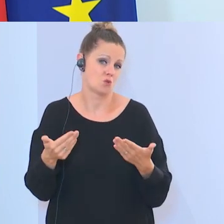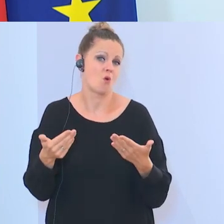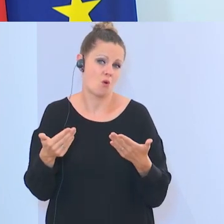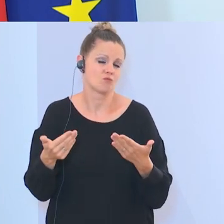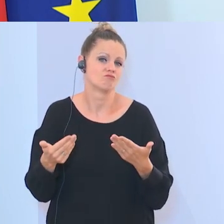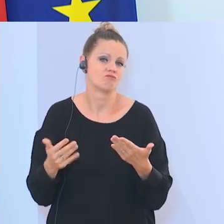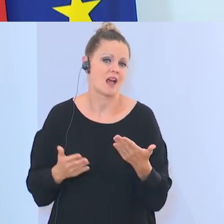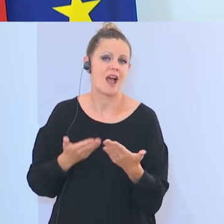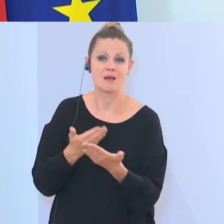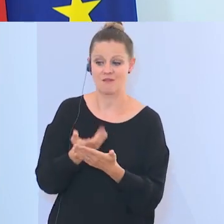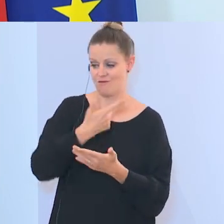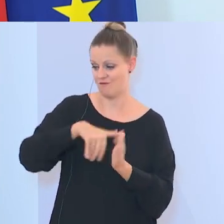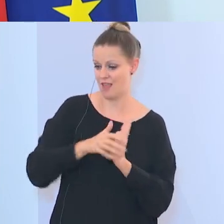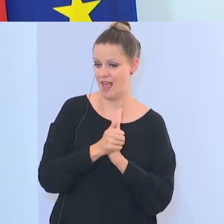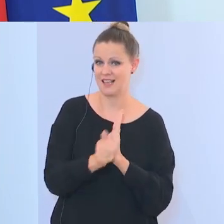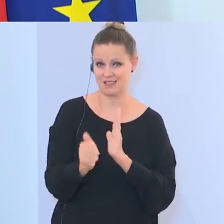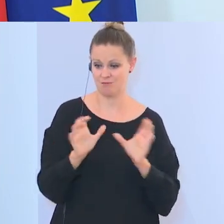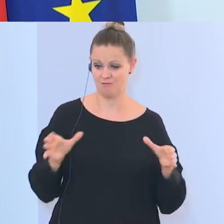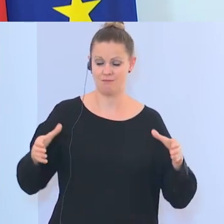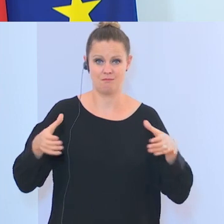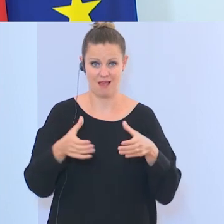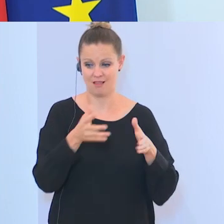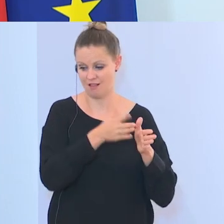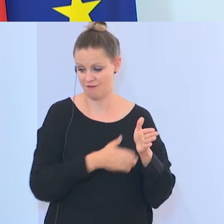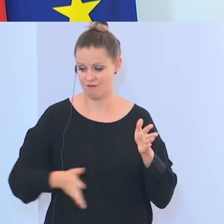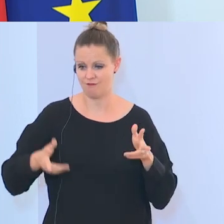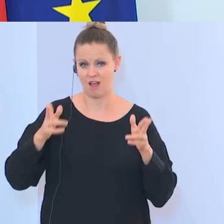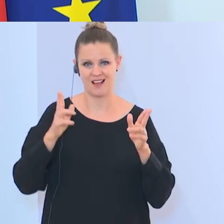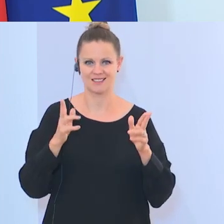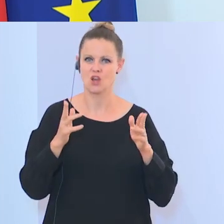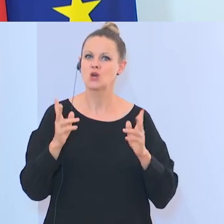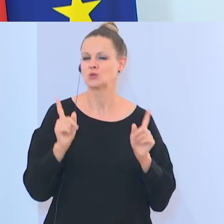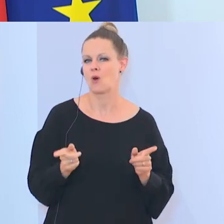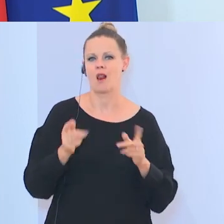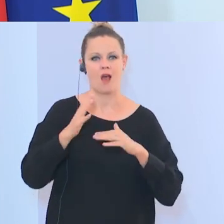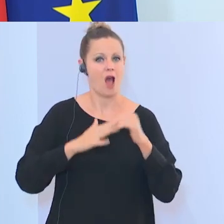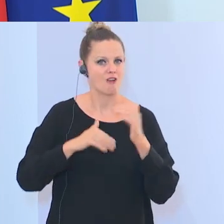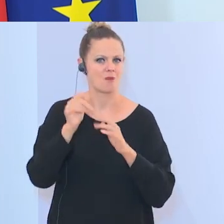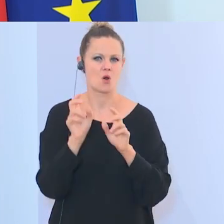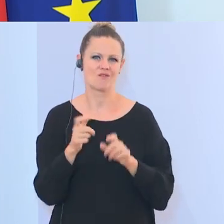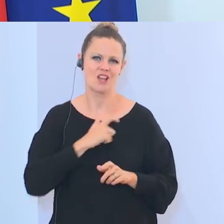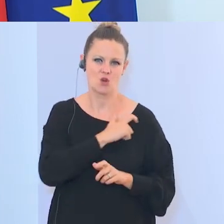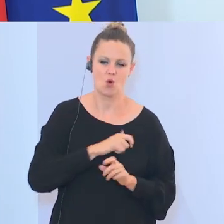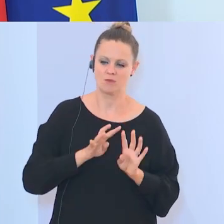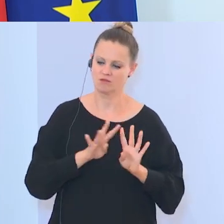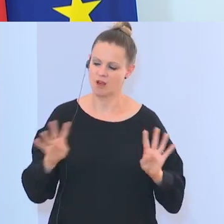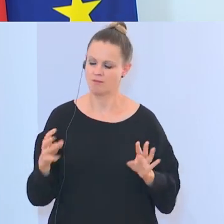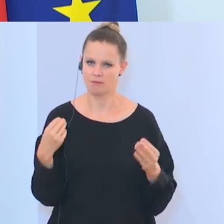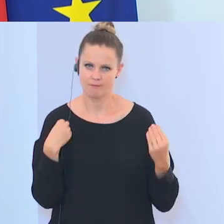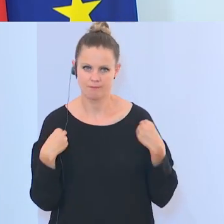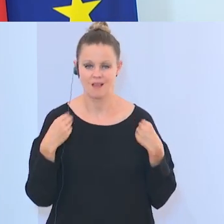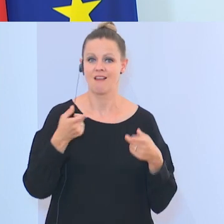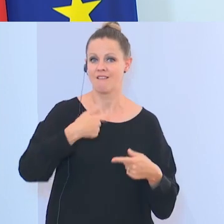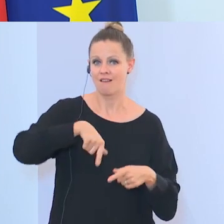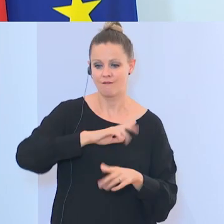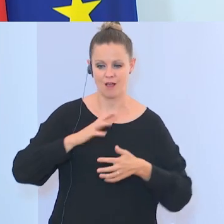Experten hier mit in dieser Phase der Etablierung dieser Kommission konsultiert und wir freuen uns,